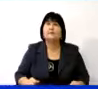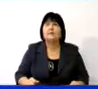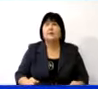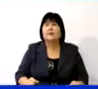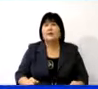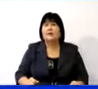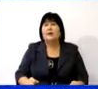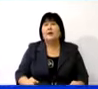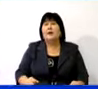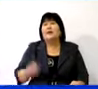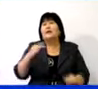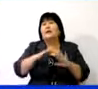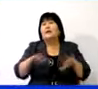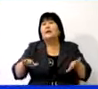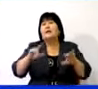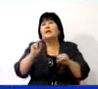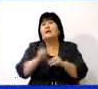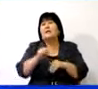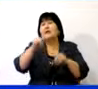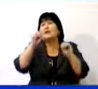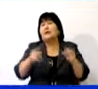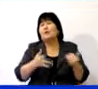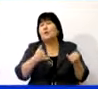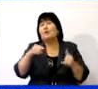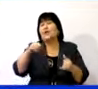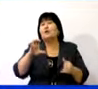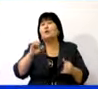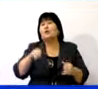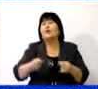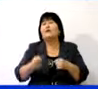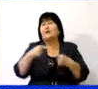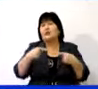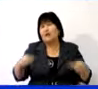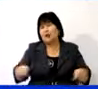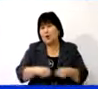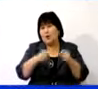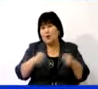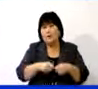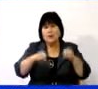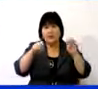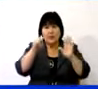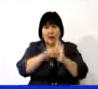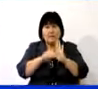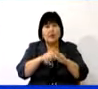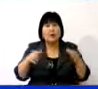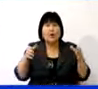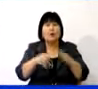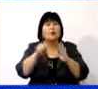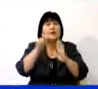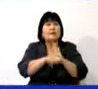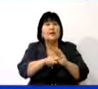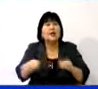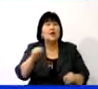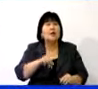В детском центре специальных социальных услуг в Талсуате выявлен ряд нарушений. Специальная мониторинговая группа проверяла